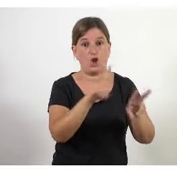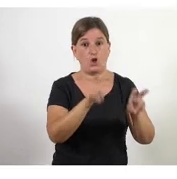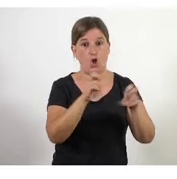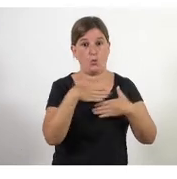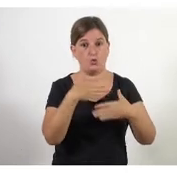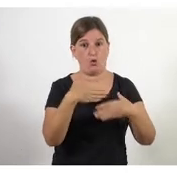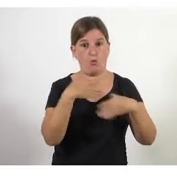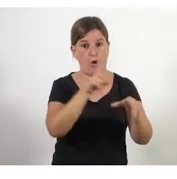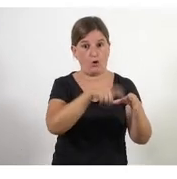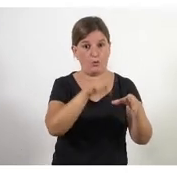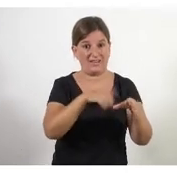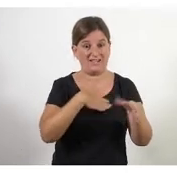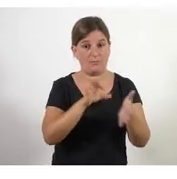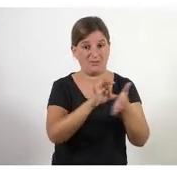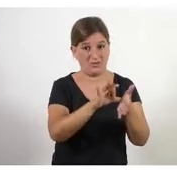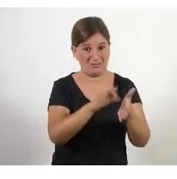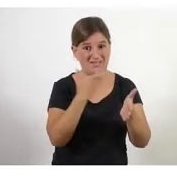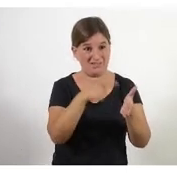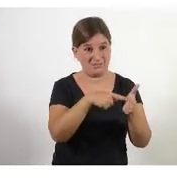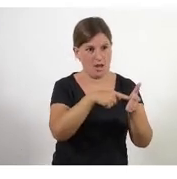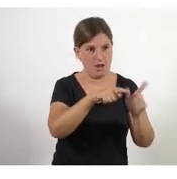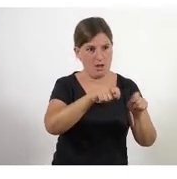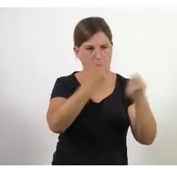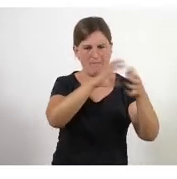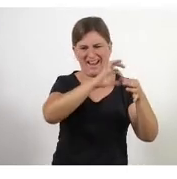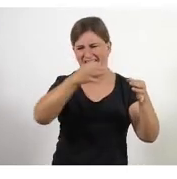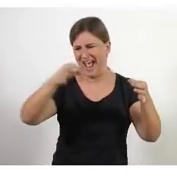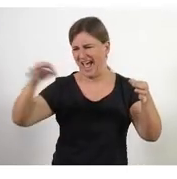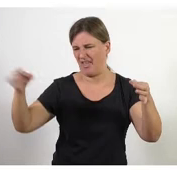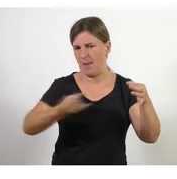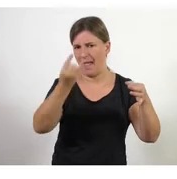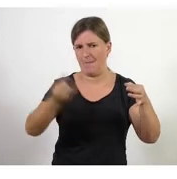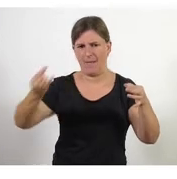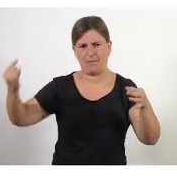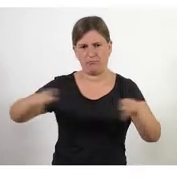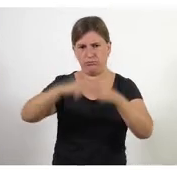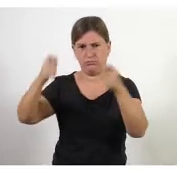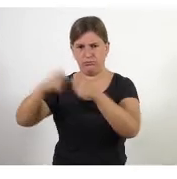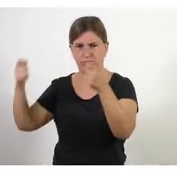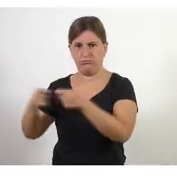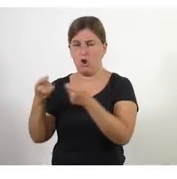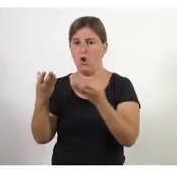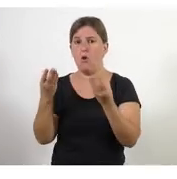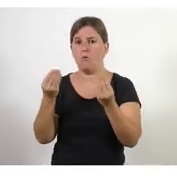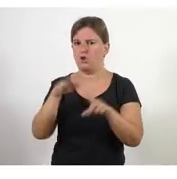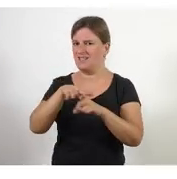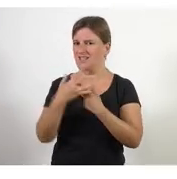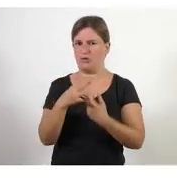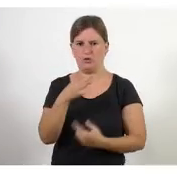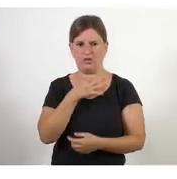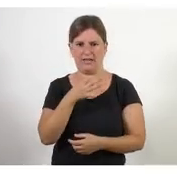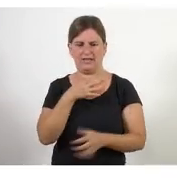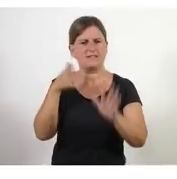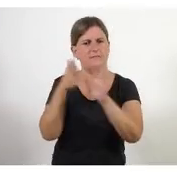persones als teus serveis i es fa malbé hi ha tants factors crítics que és molt difícil prendre